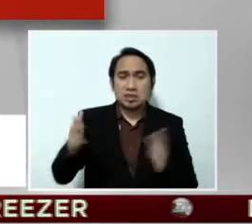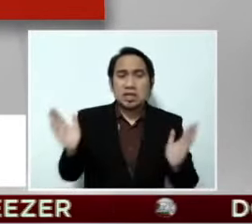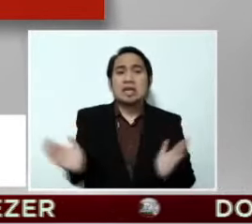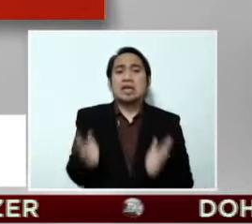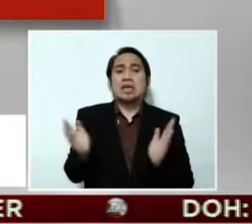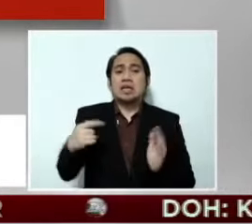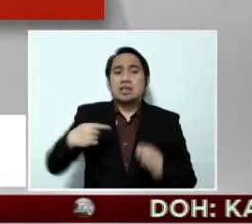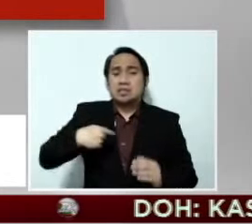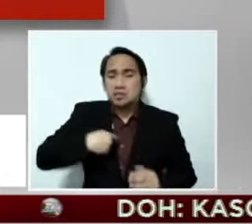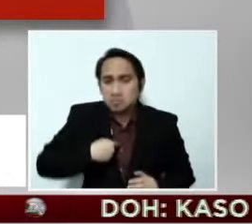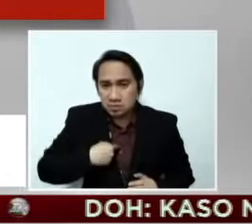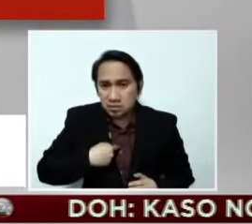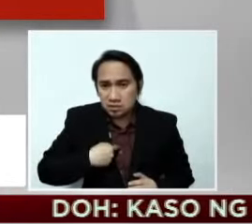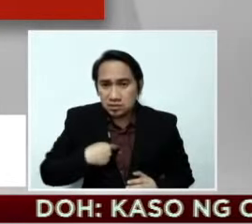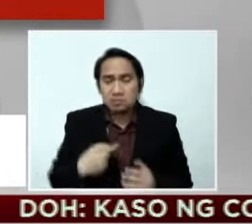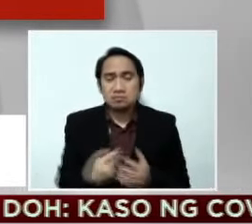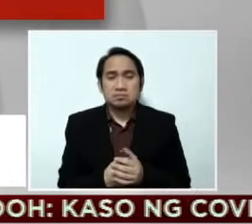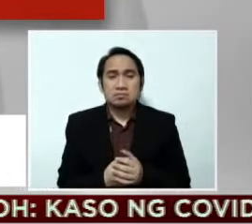And it's a matter of fact,